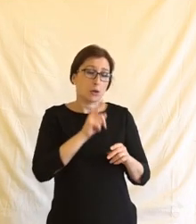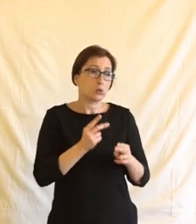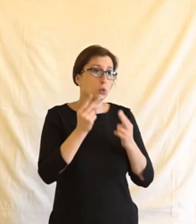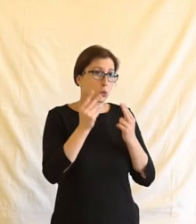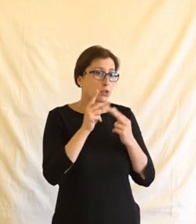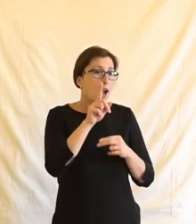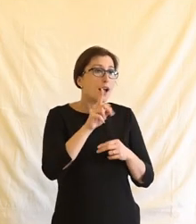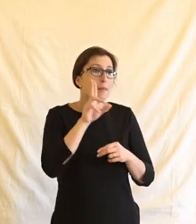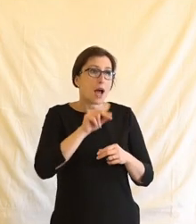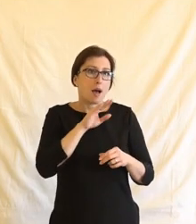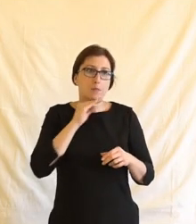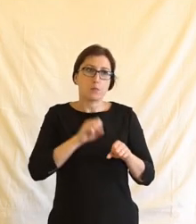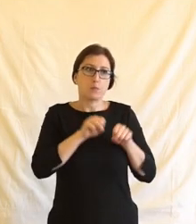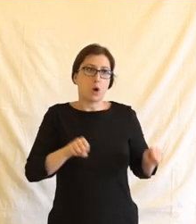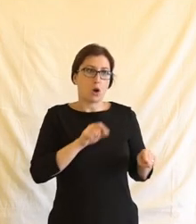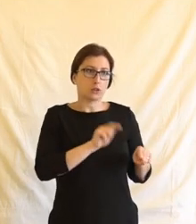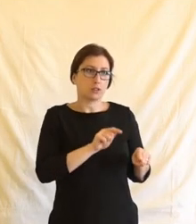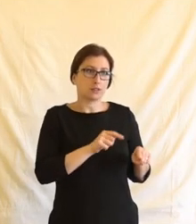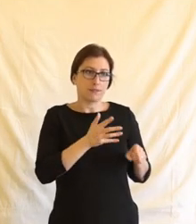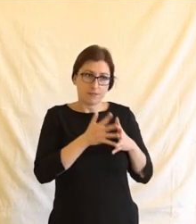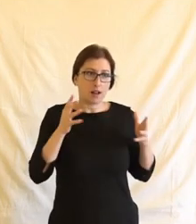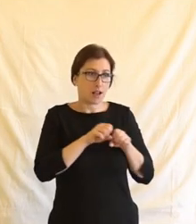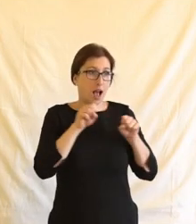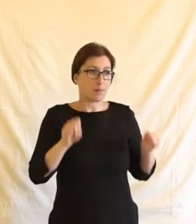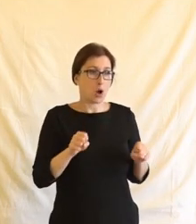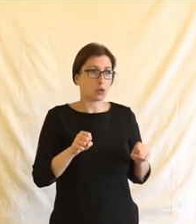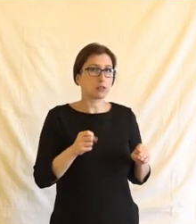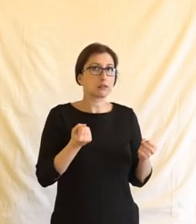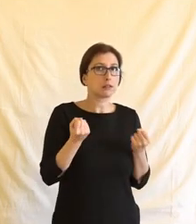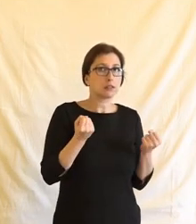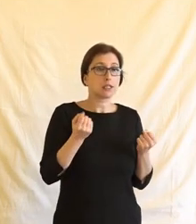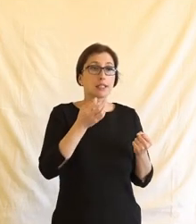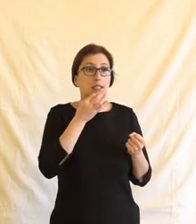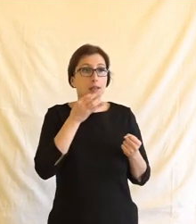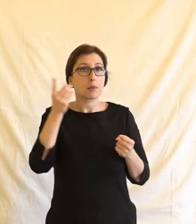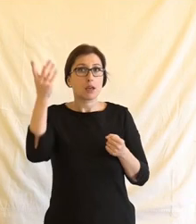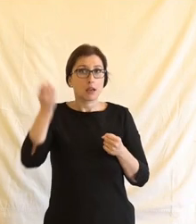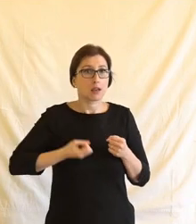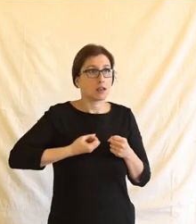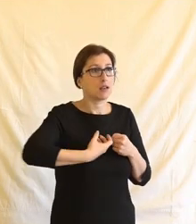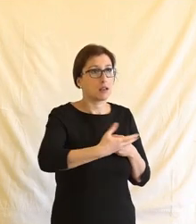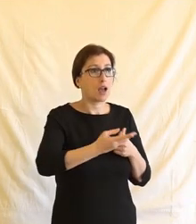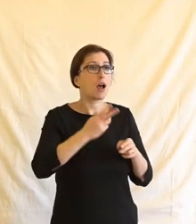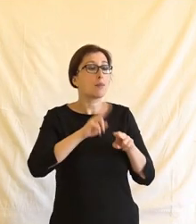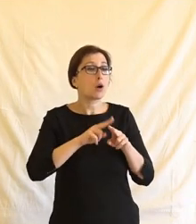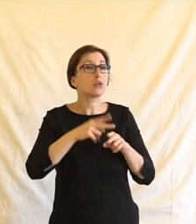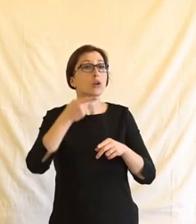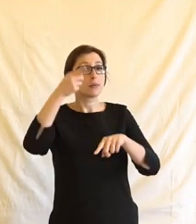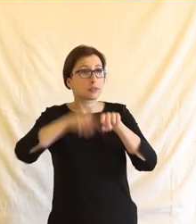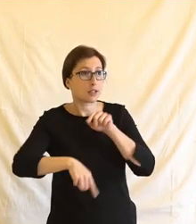ale mají obrovskou moc a pokud s ní nebudou nakládat rozumně, tak to pak povede k těm koncům, jako je tady cenzura,